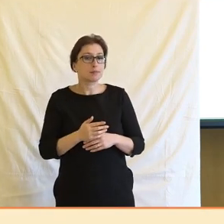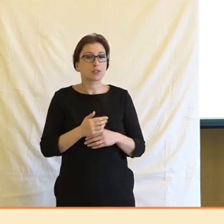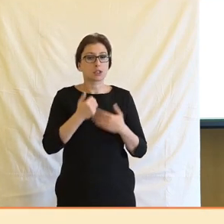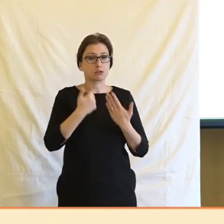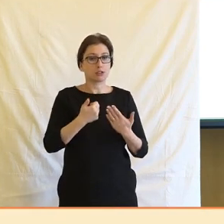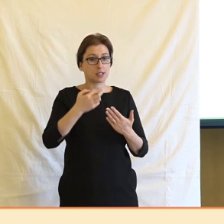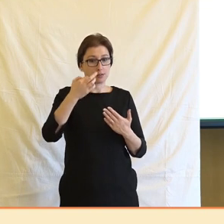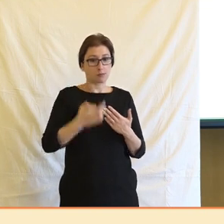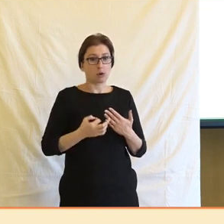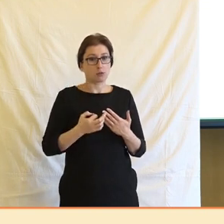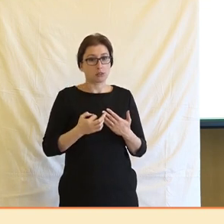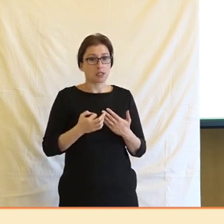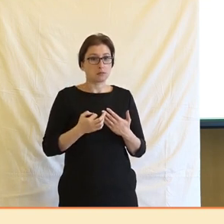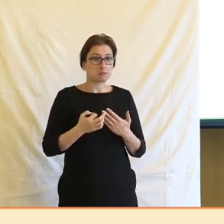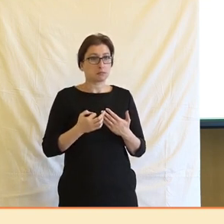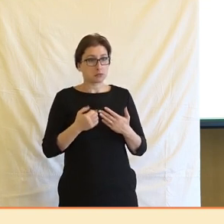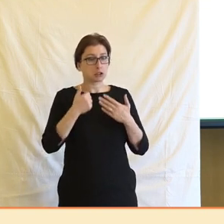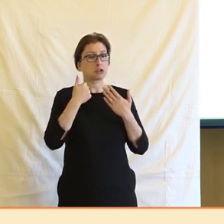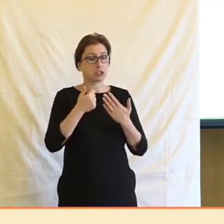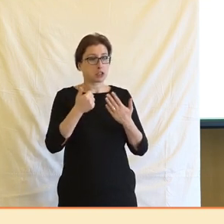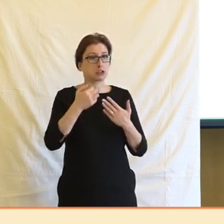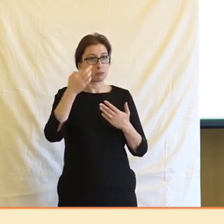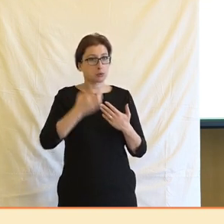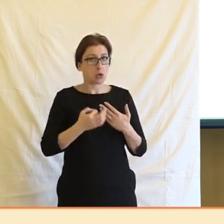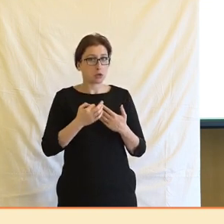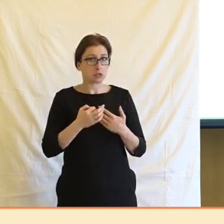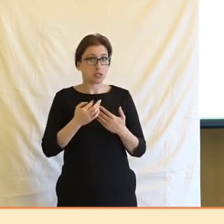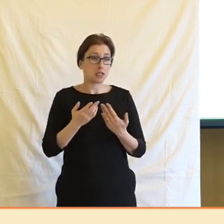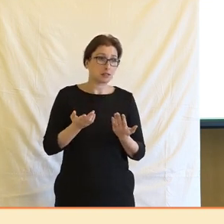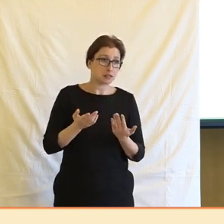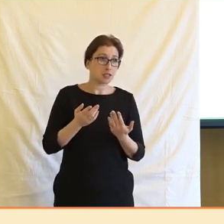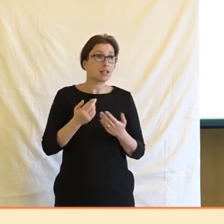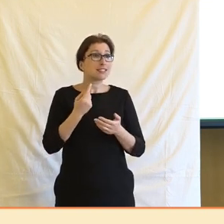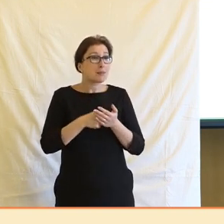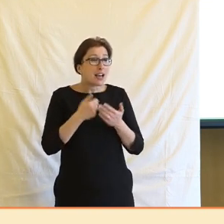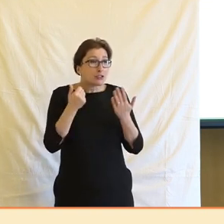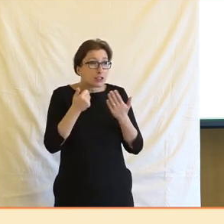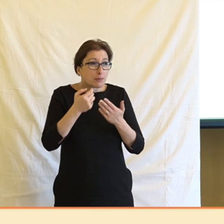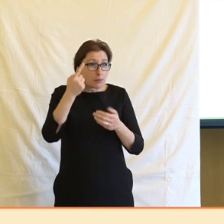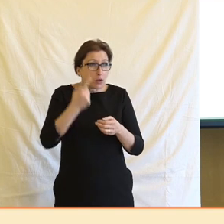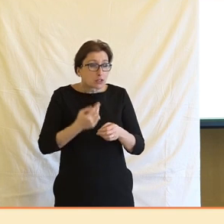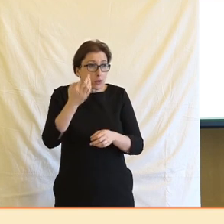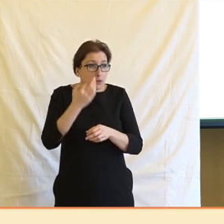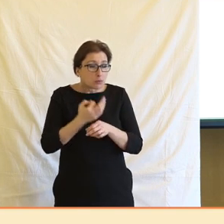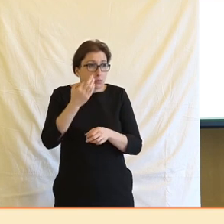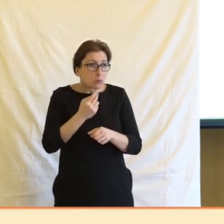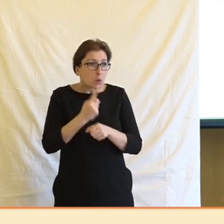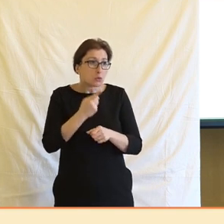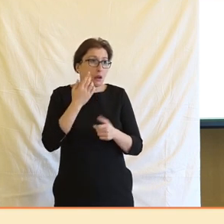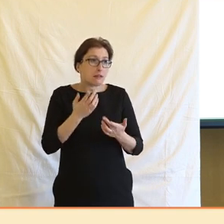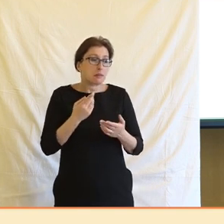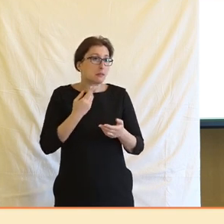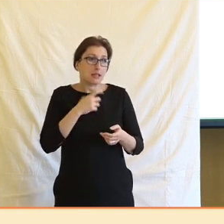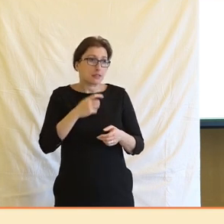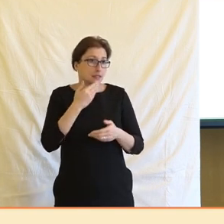souboru nejsou příliš mnoho. Bavíme se o pouze dvou třetinách souboru, která vnímá, že s tím nic nechce dělat.